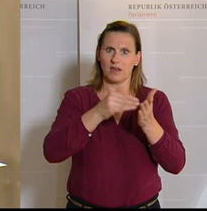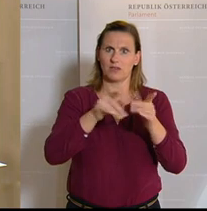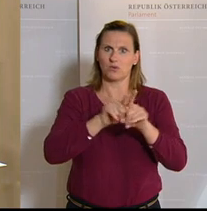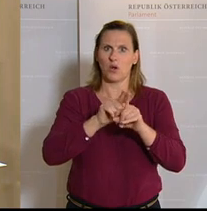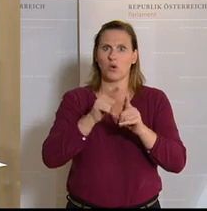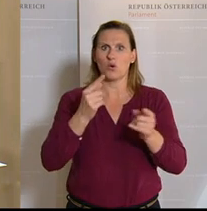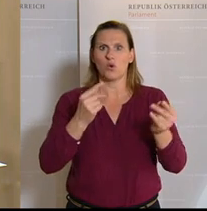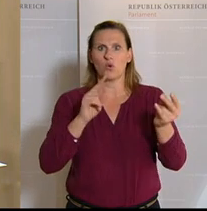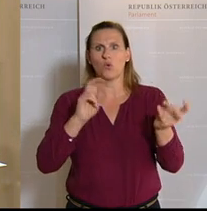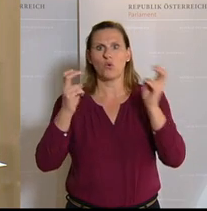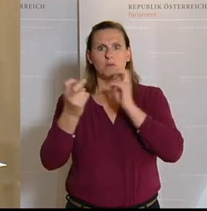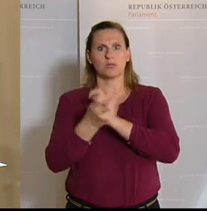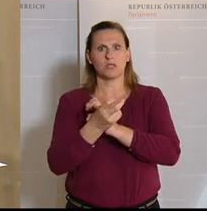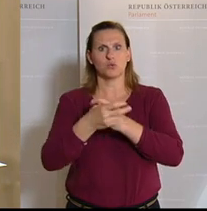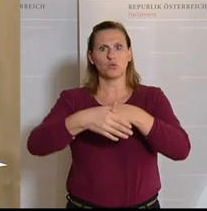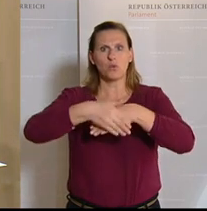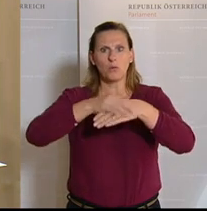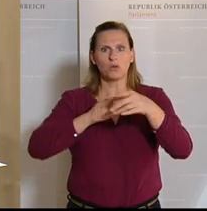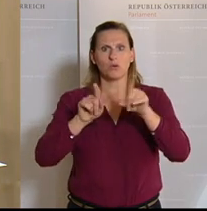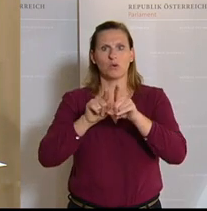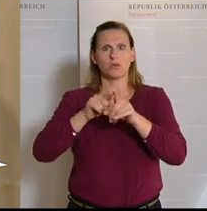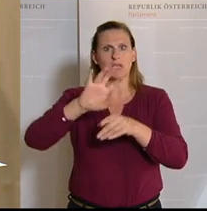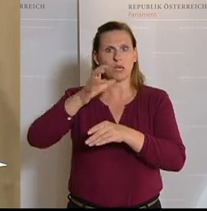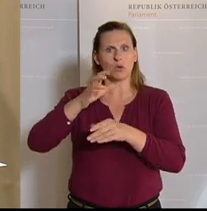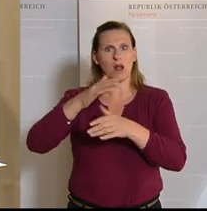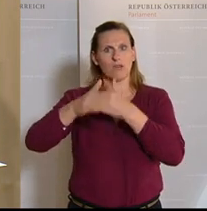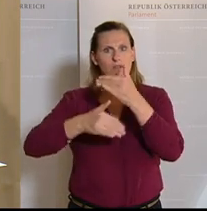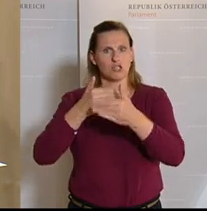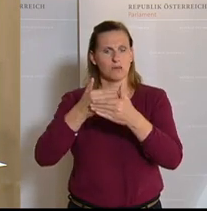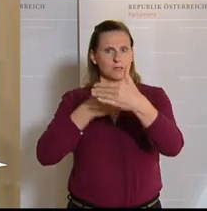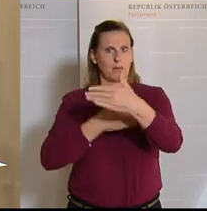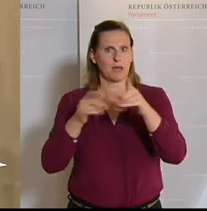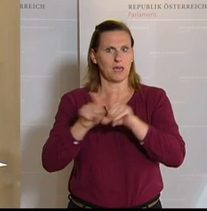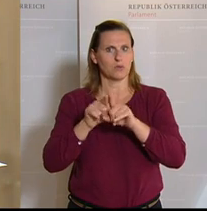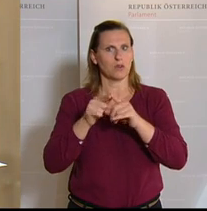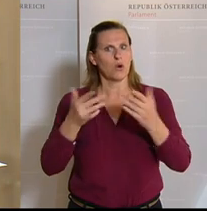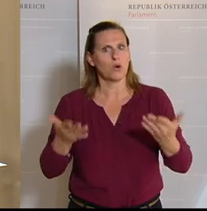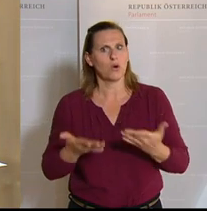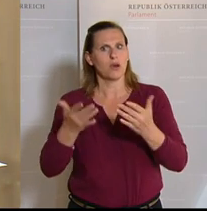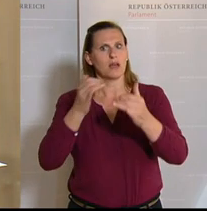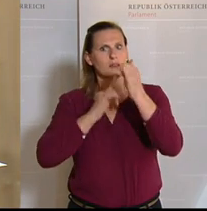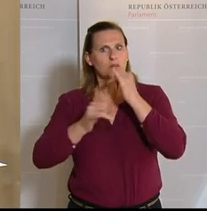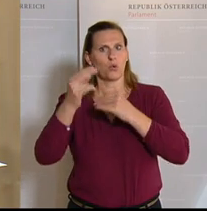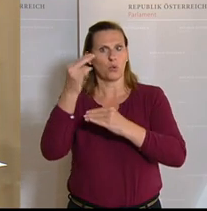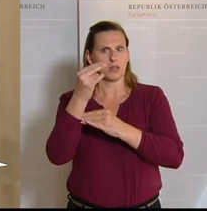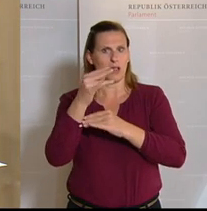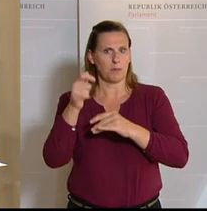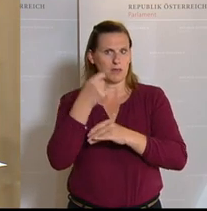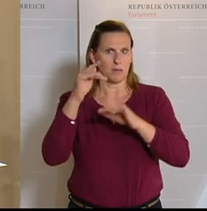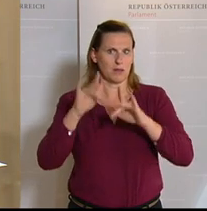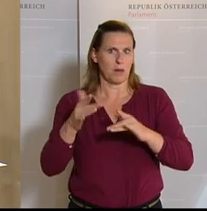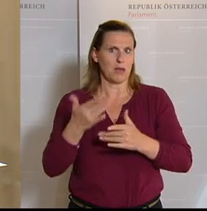Kommunalinvestitions- und Regionalwirtschaftspakets, steuerliche Erleichterungen für Tourismus und Gastronomiebetriebe